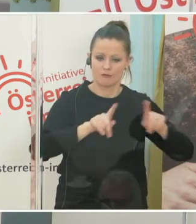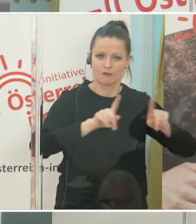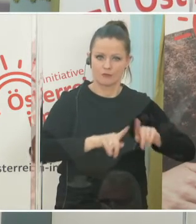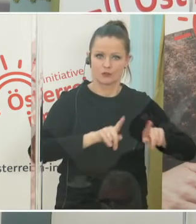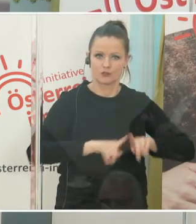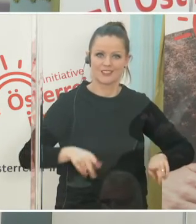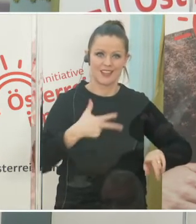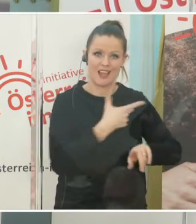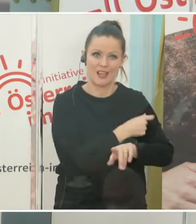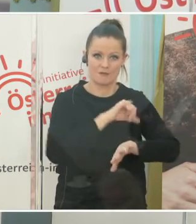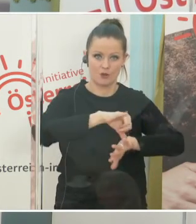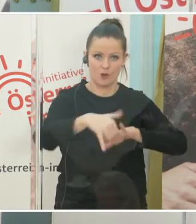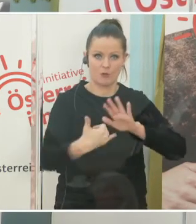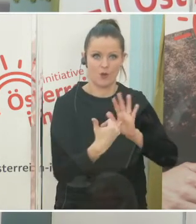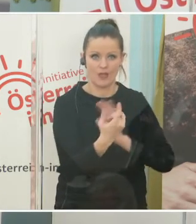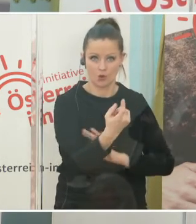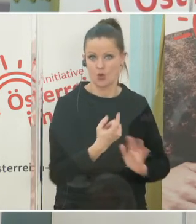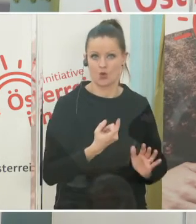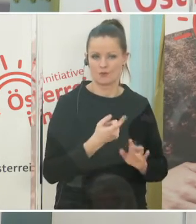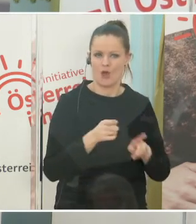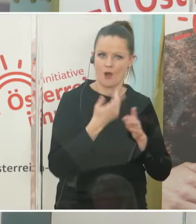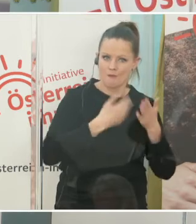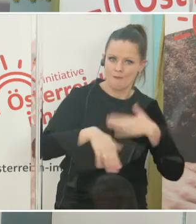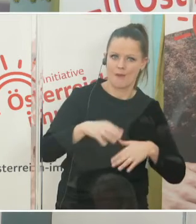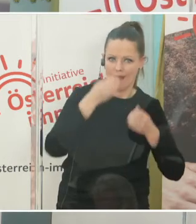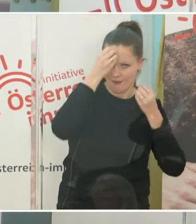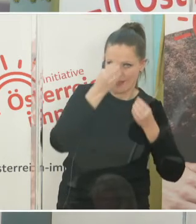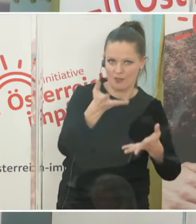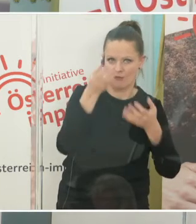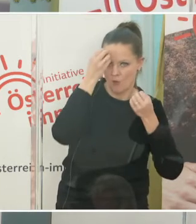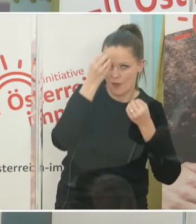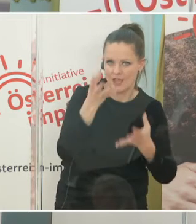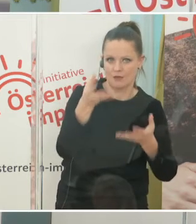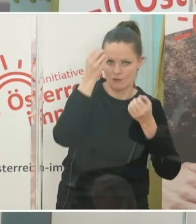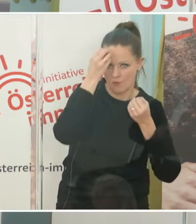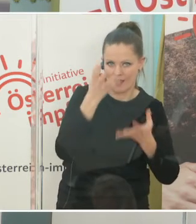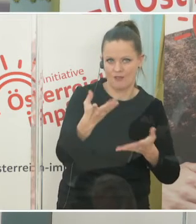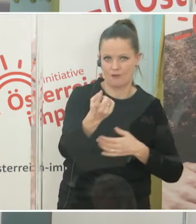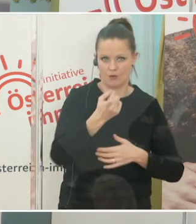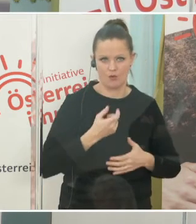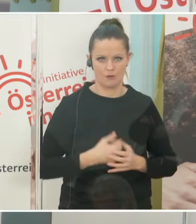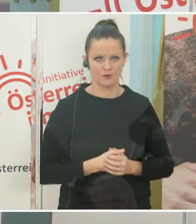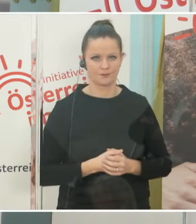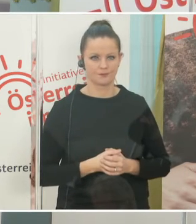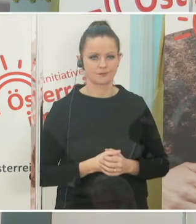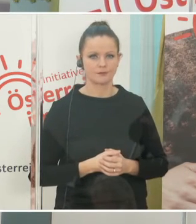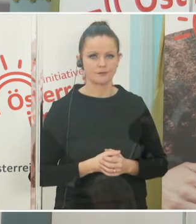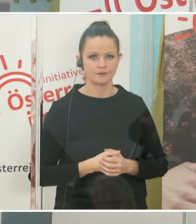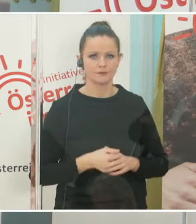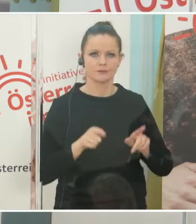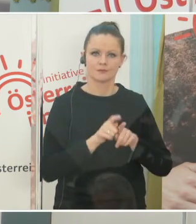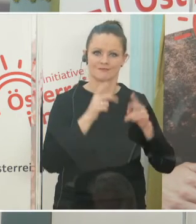Impfprojekte werden wir auch breiter informieren und werden wir im Rahmen dieser Informationen auch